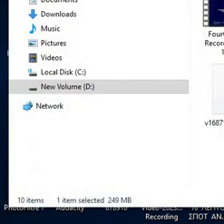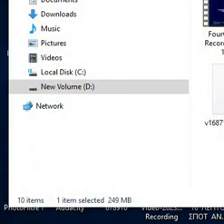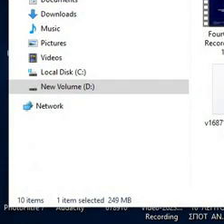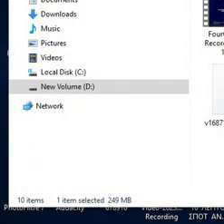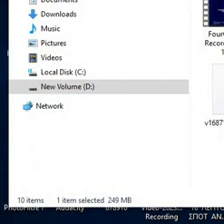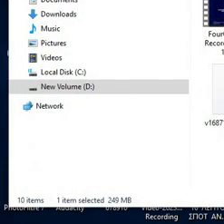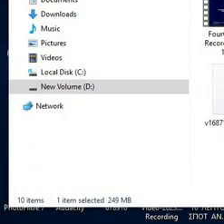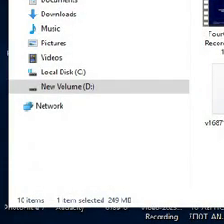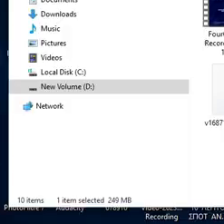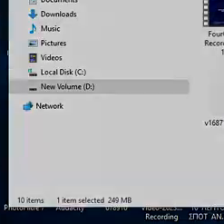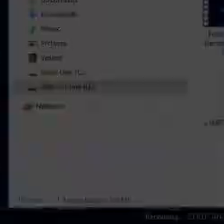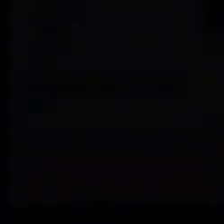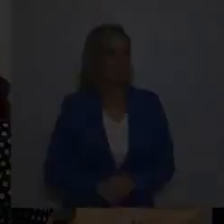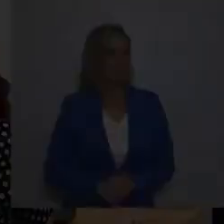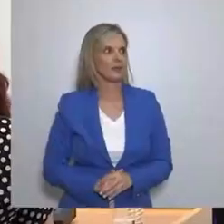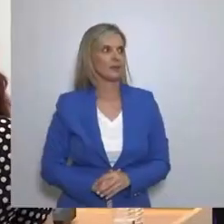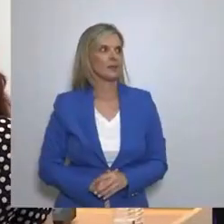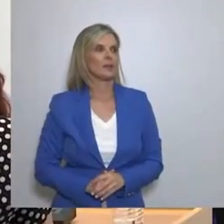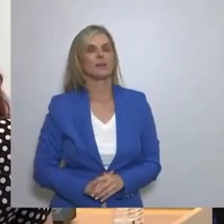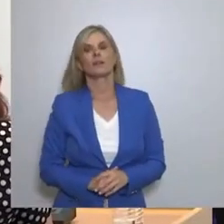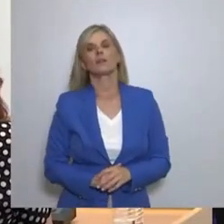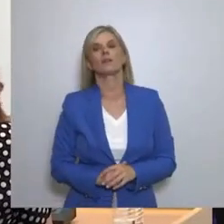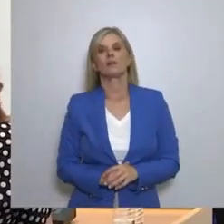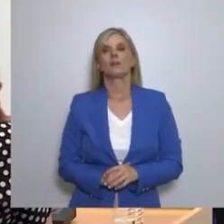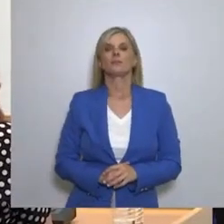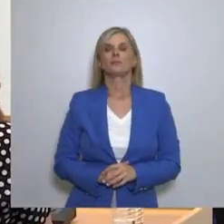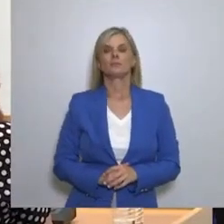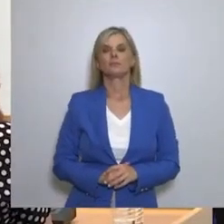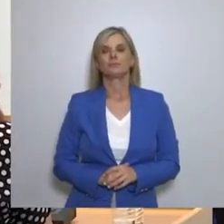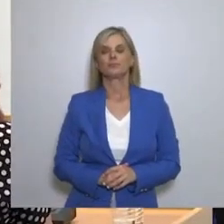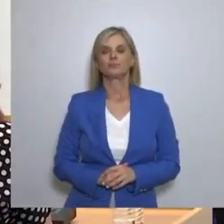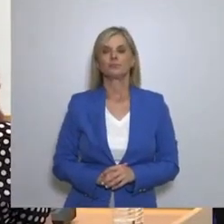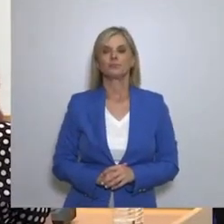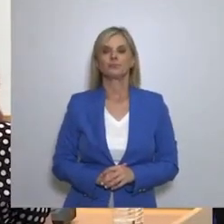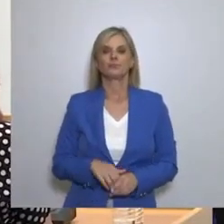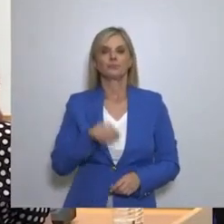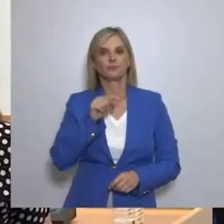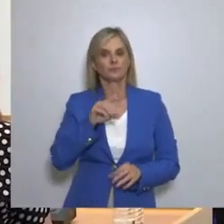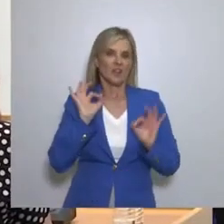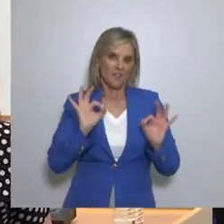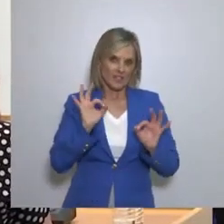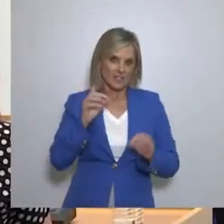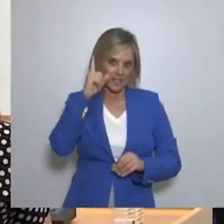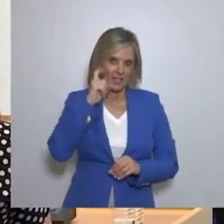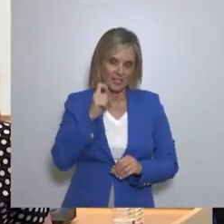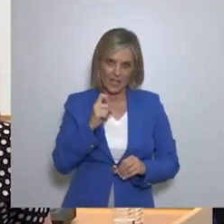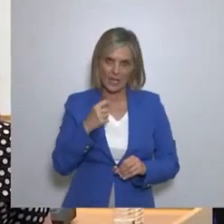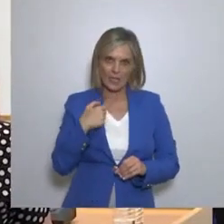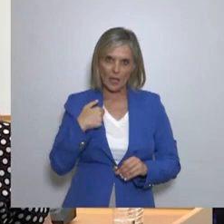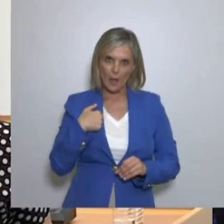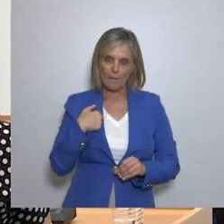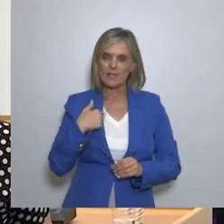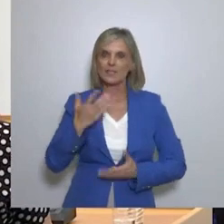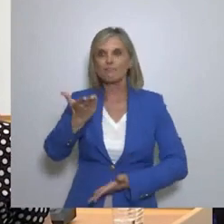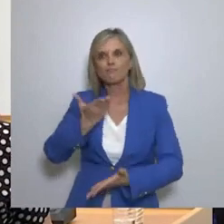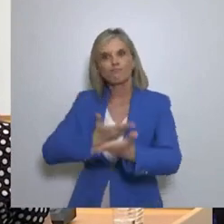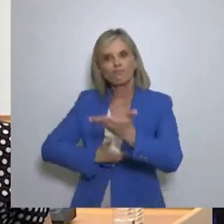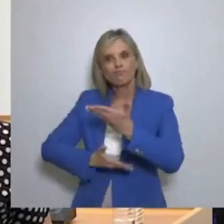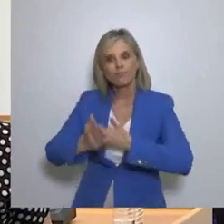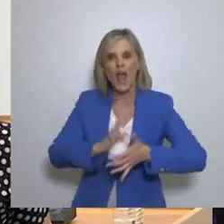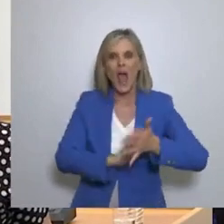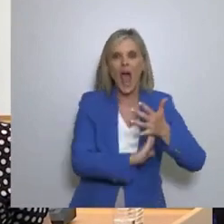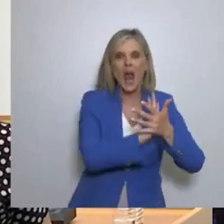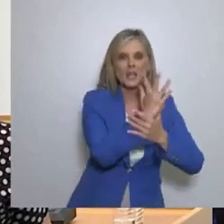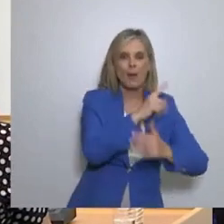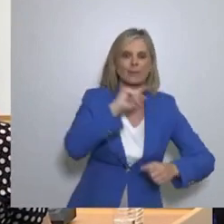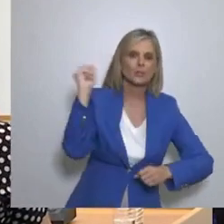φυσιολογία του ανθρώπου Είναι πάρα πολύ σημαντικό Άρα δηλαδή σε μια αυτή την πολυεπίπεδη ερώτηση Αντιλαμβάνεστε ότι θα έχουμε μια άρεστη ανάπτυξη Σε όλους τους